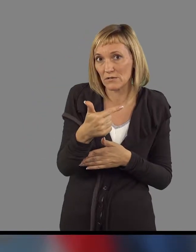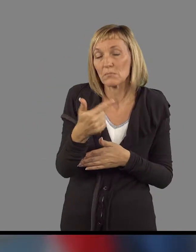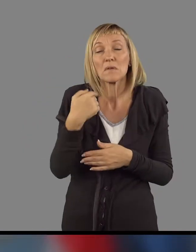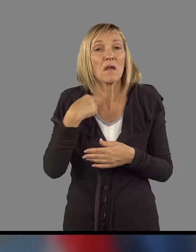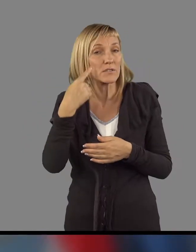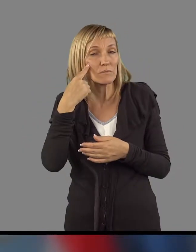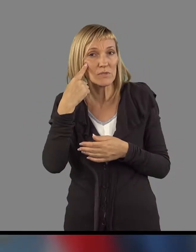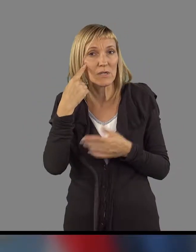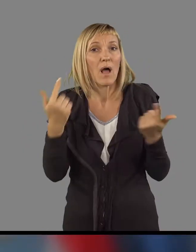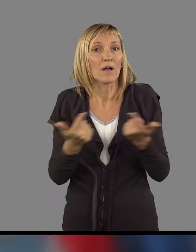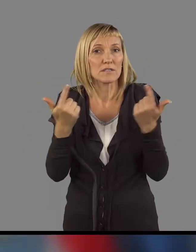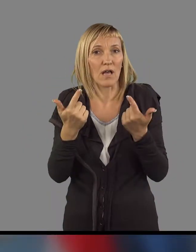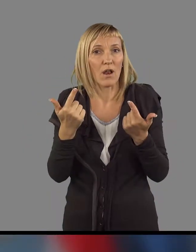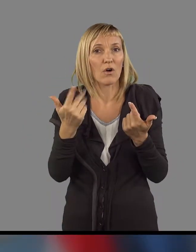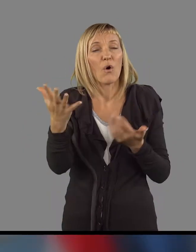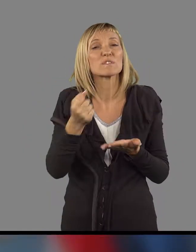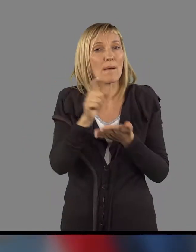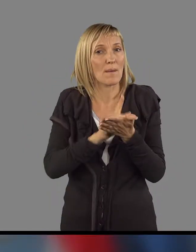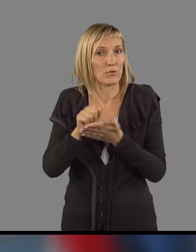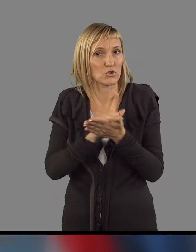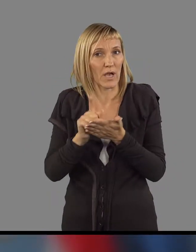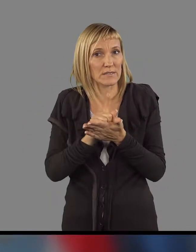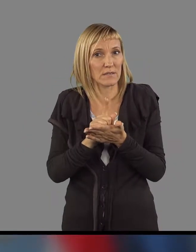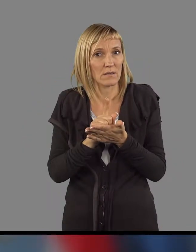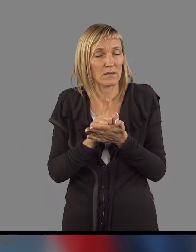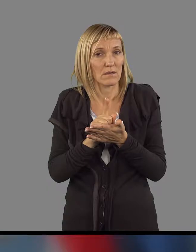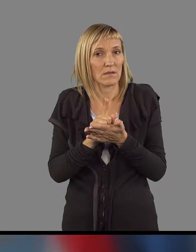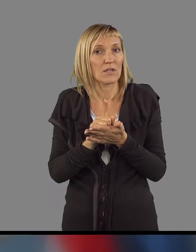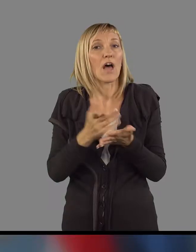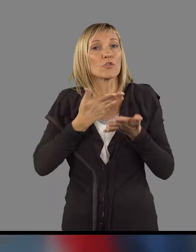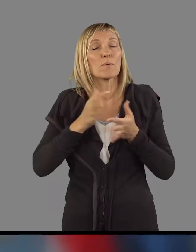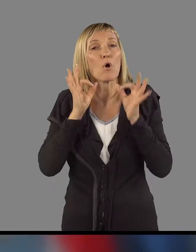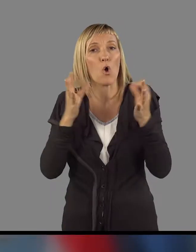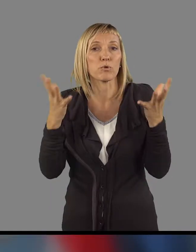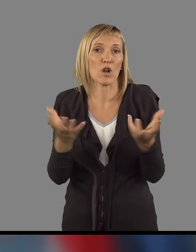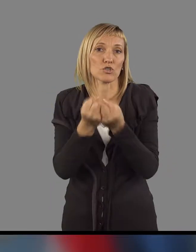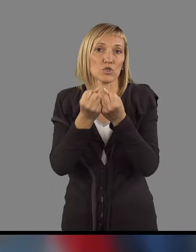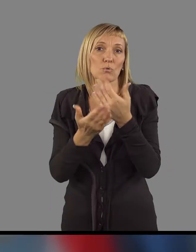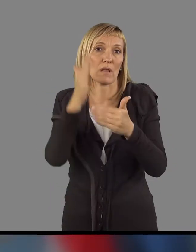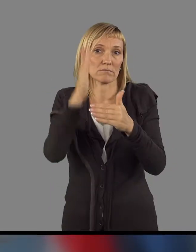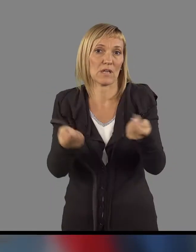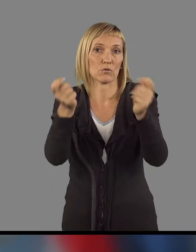jaz mislim pa, da si lahko vzamemo ta čas, da pridemo do dobre rešitve.